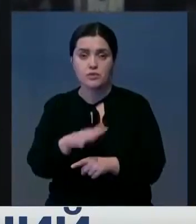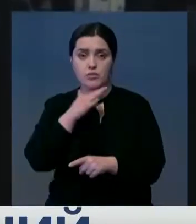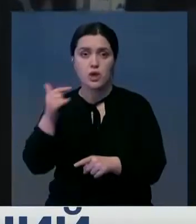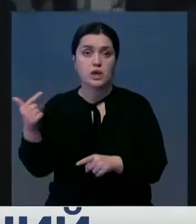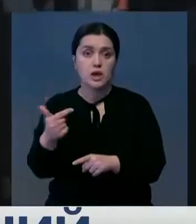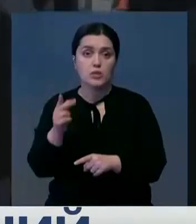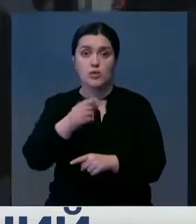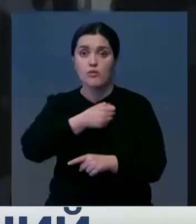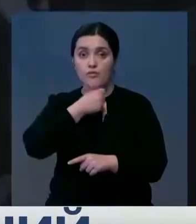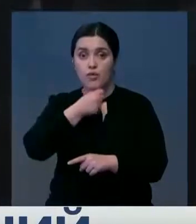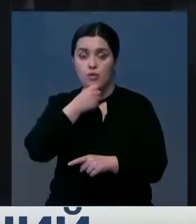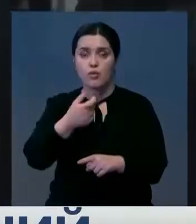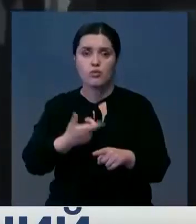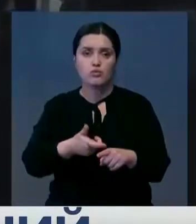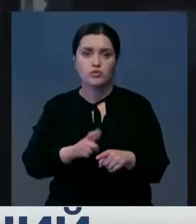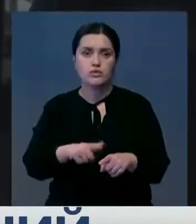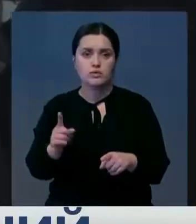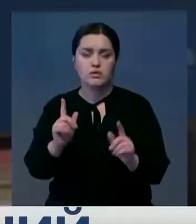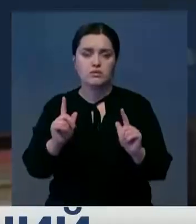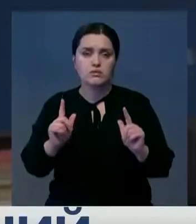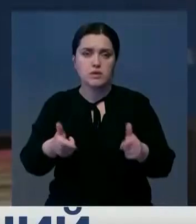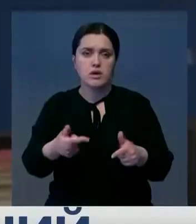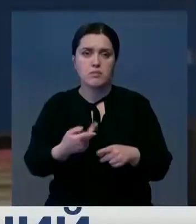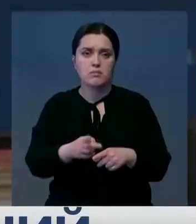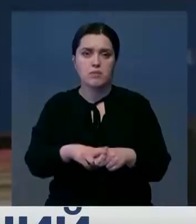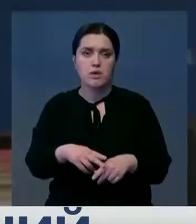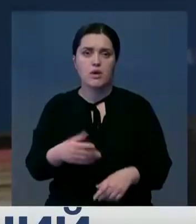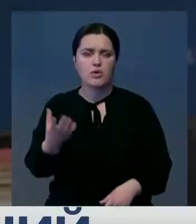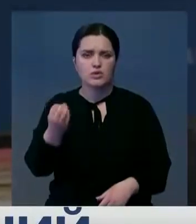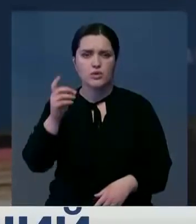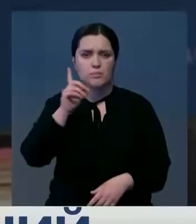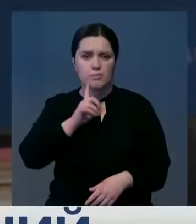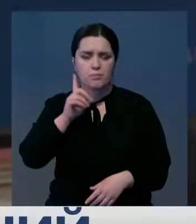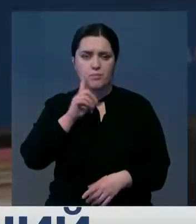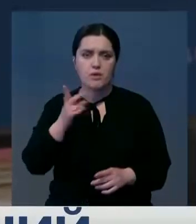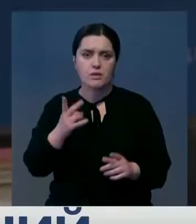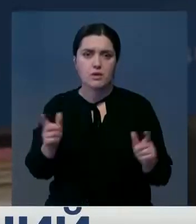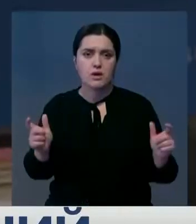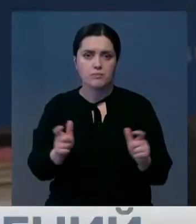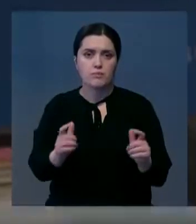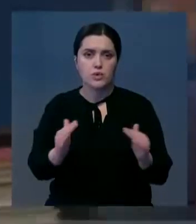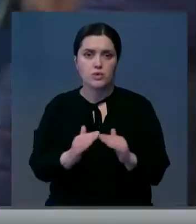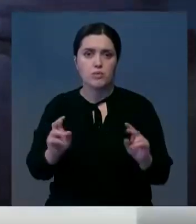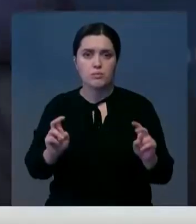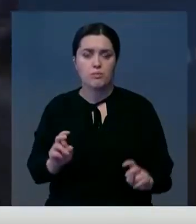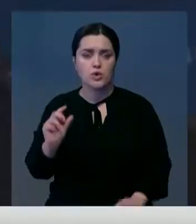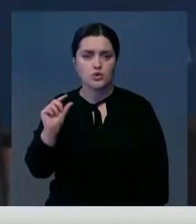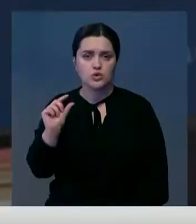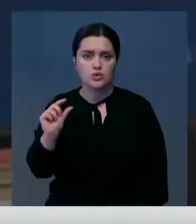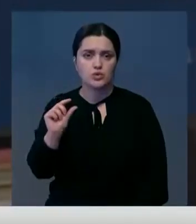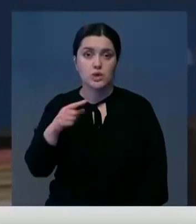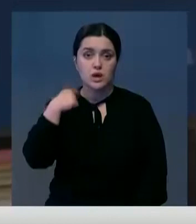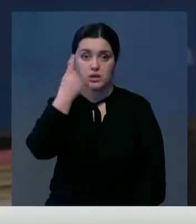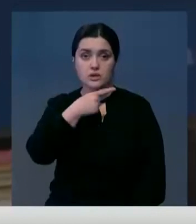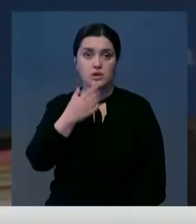особенно в возрасте, очень лояльны к ограничениям. Я бы не сняла еще. Пускай бы посидели бы еще чуть-чуть. Лично я.